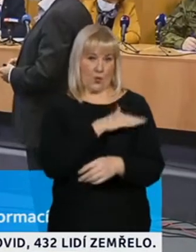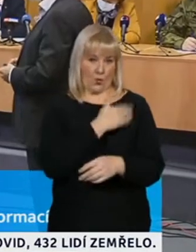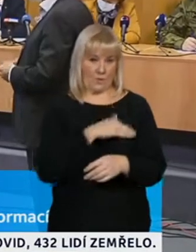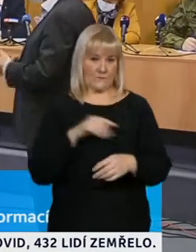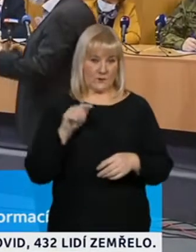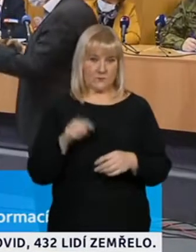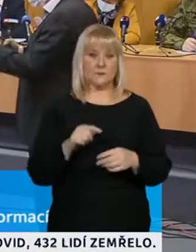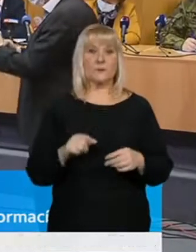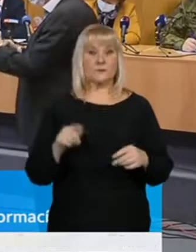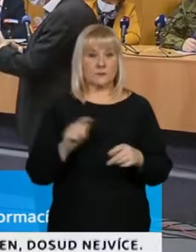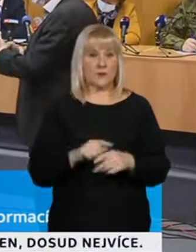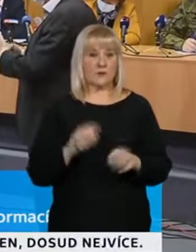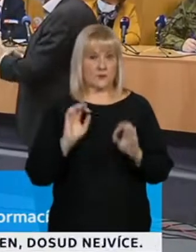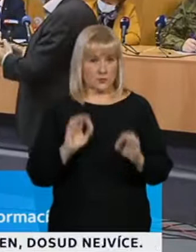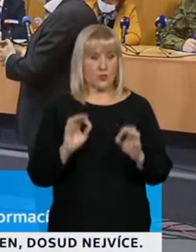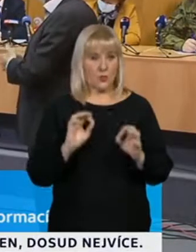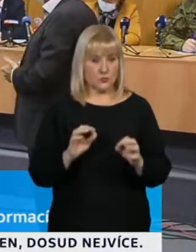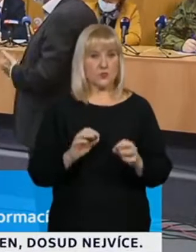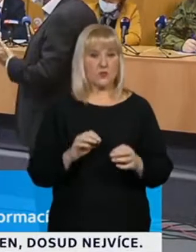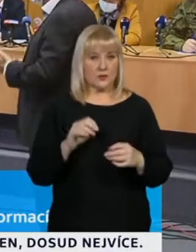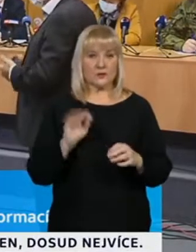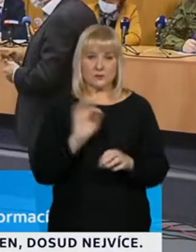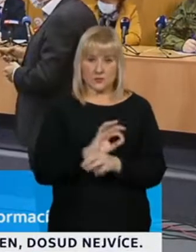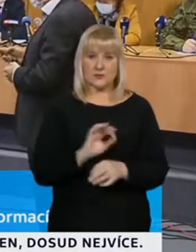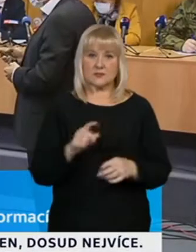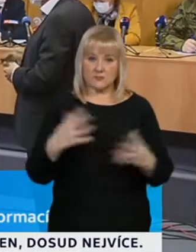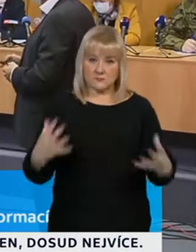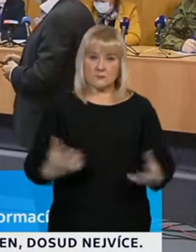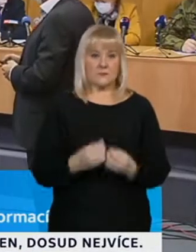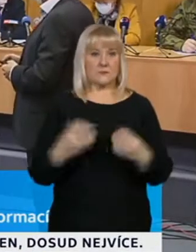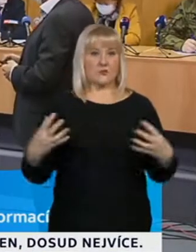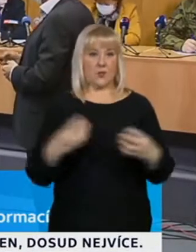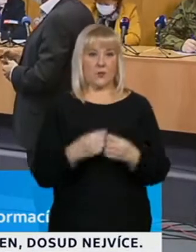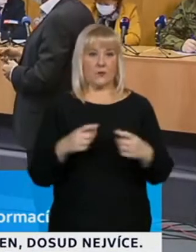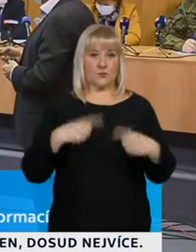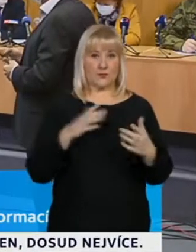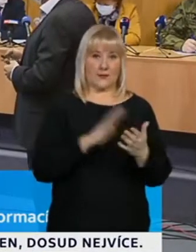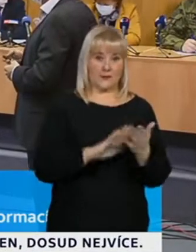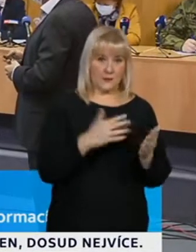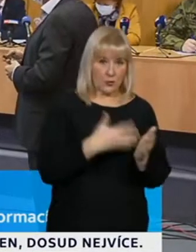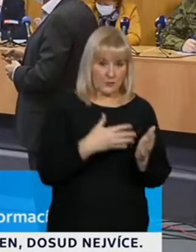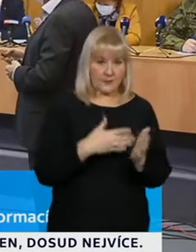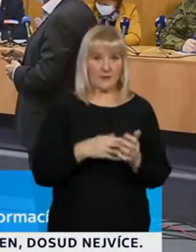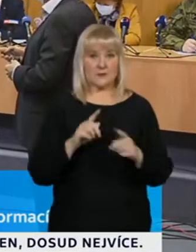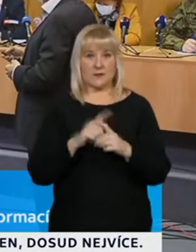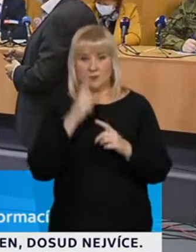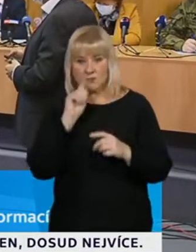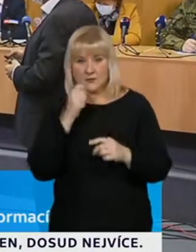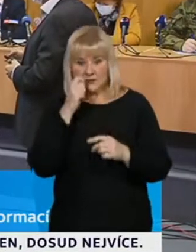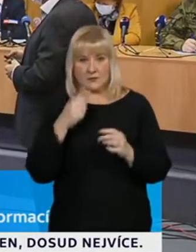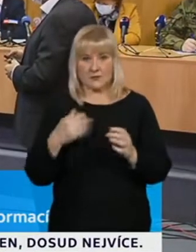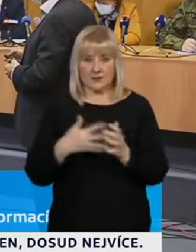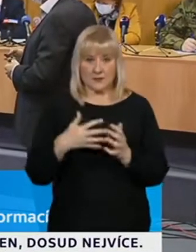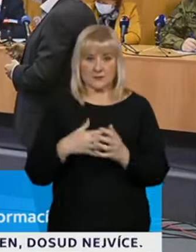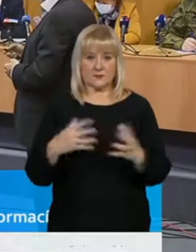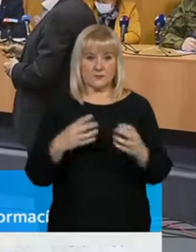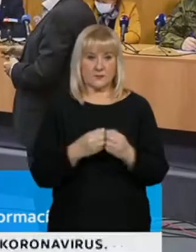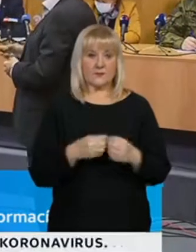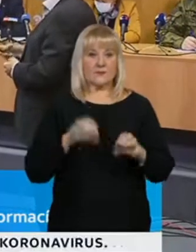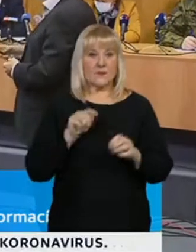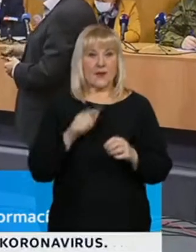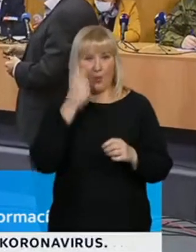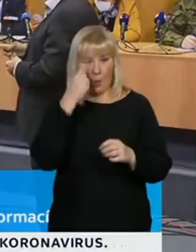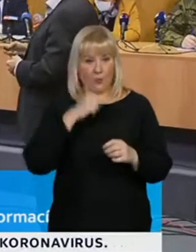A je dobře, že to bude komplementárně spojeno s tými PCR testy. Nicméně tento obrázek je zatím postaven jenom na PCR testech.